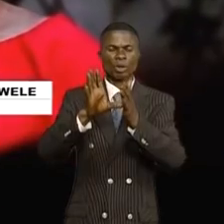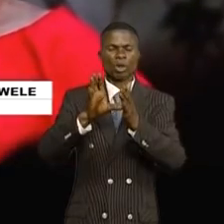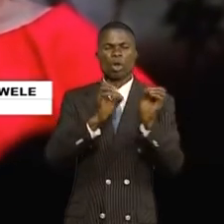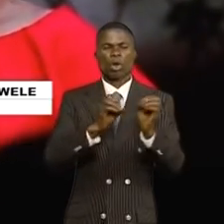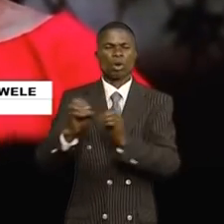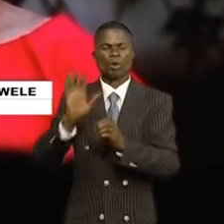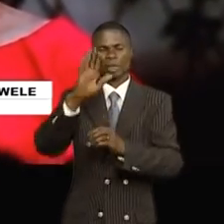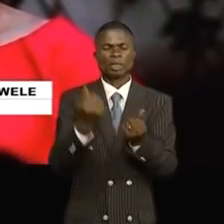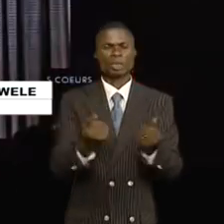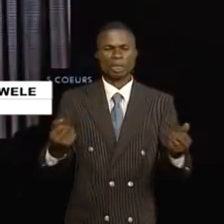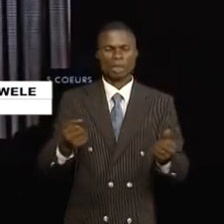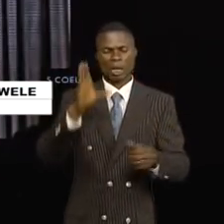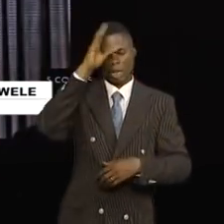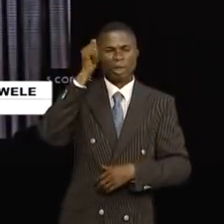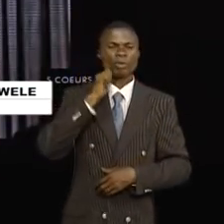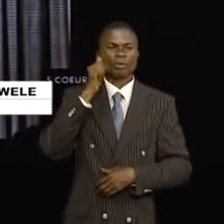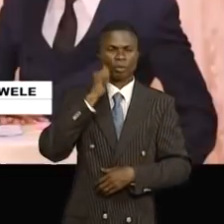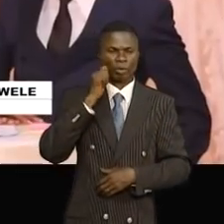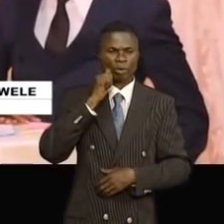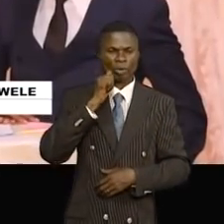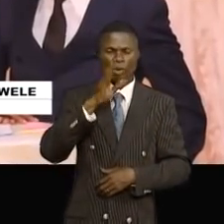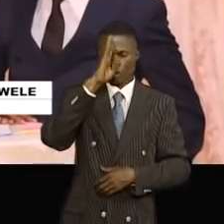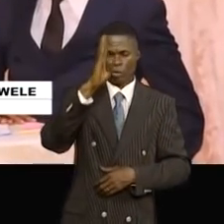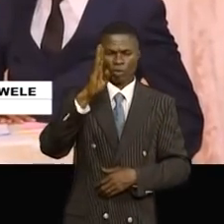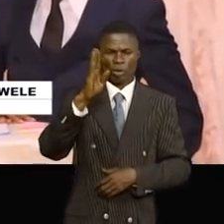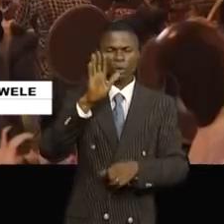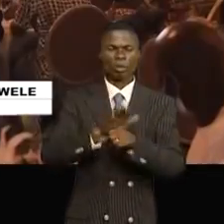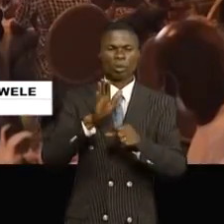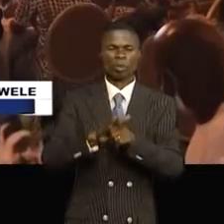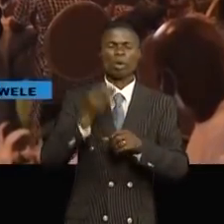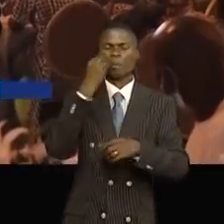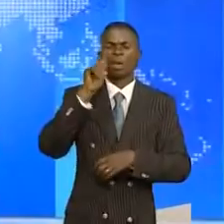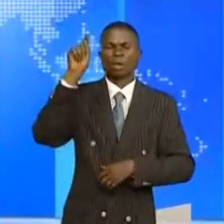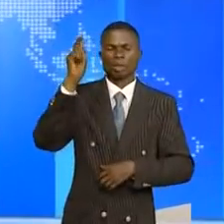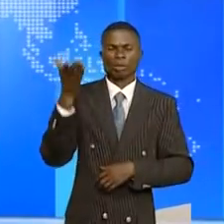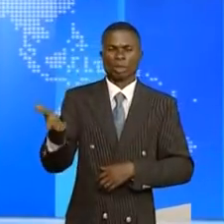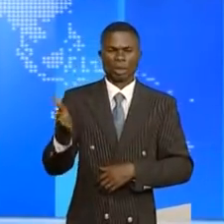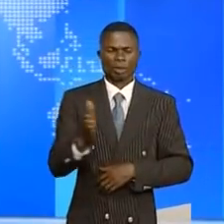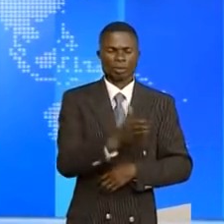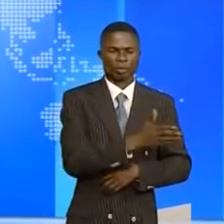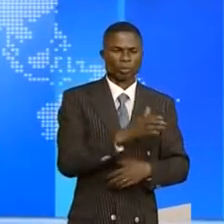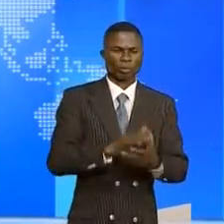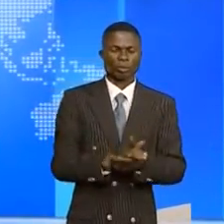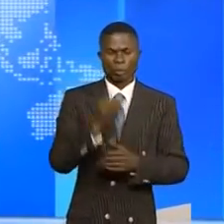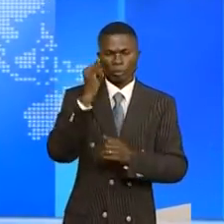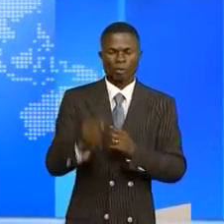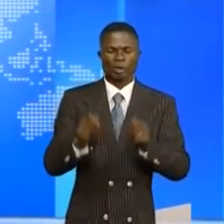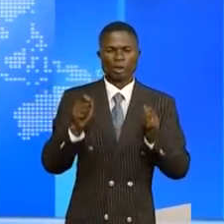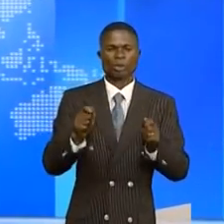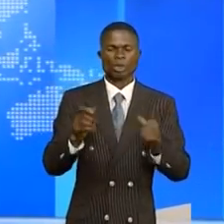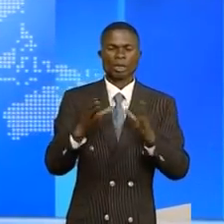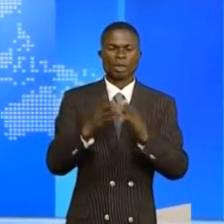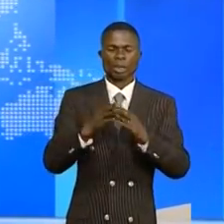ses enfants, filles et garçons, ponctués par de nombreux témoignages. Bouclons ce journal avec